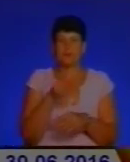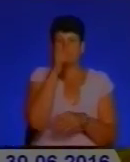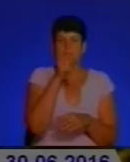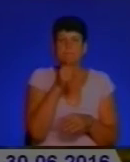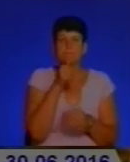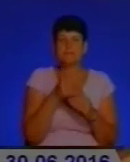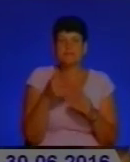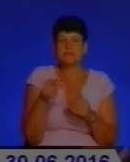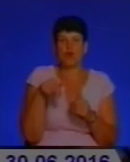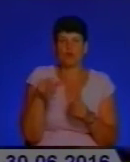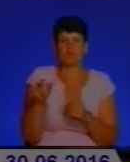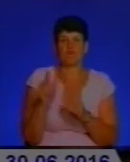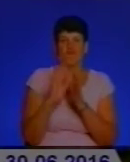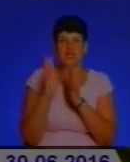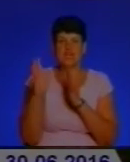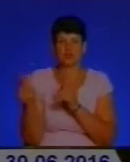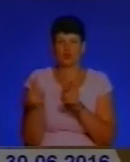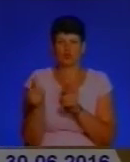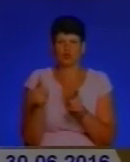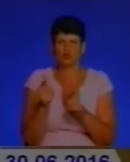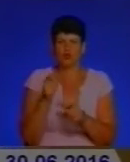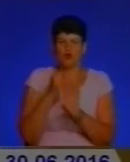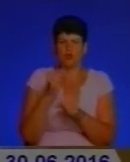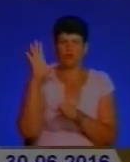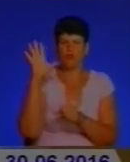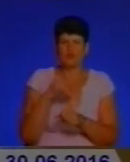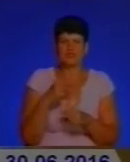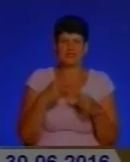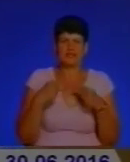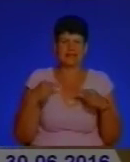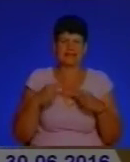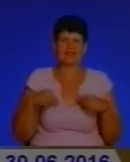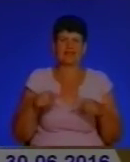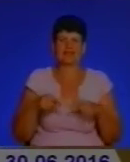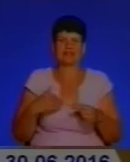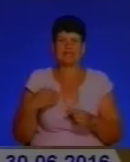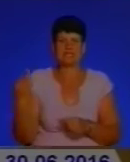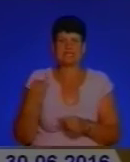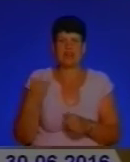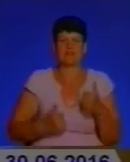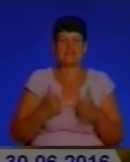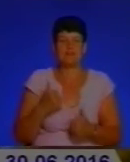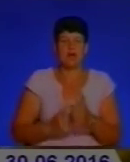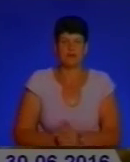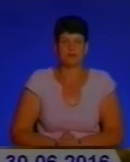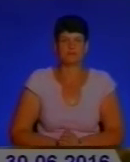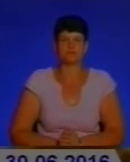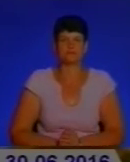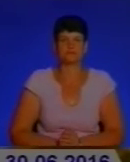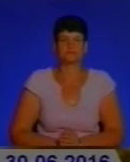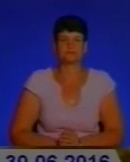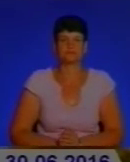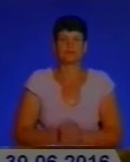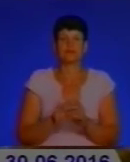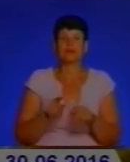підряд, ходимо до лісу, готуємось і робимо всі види, які нас чекають на змаганнях. Також